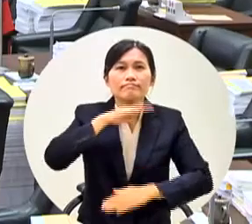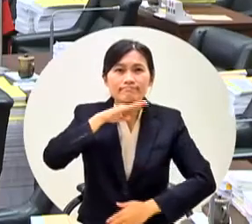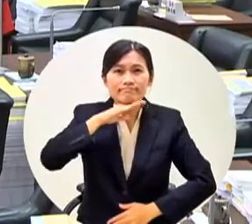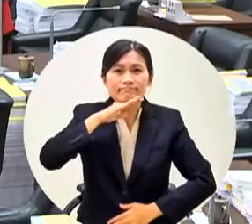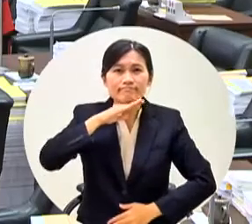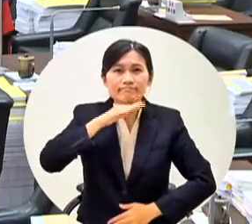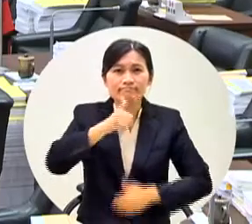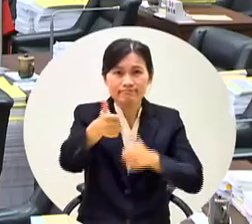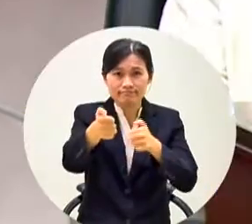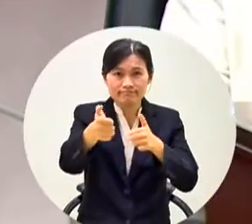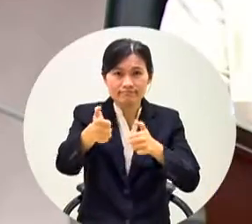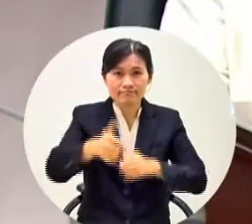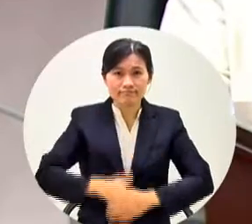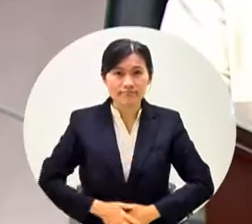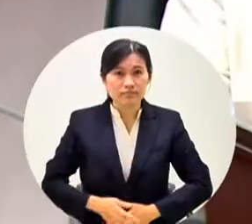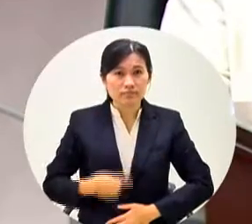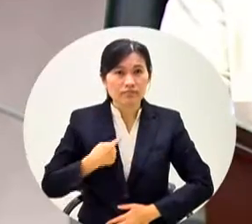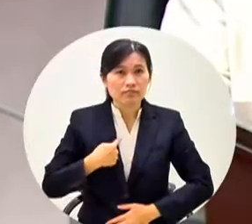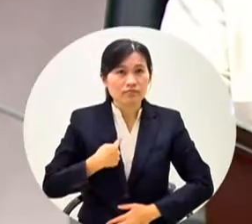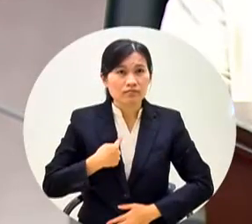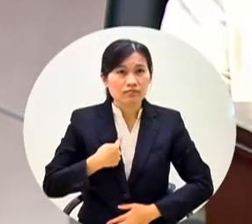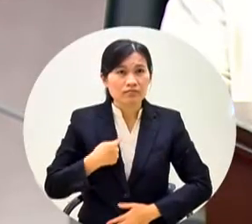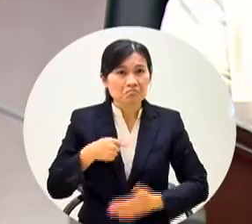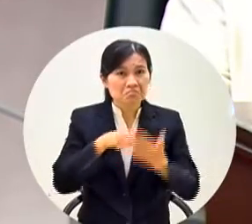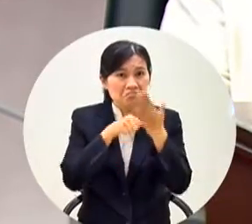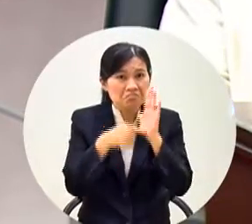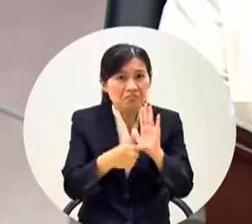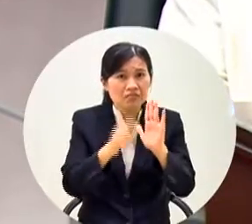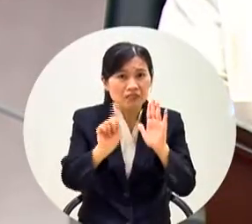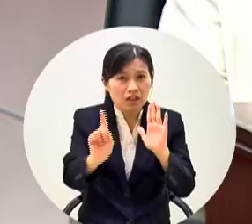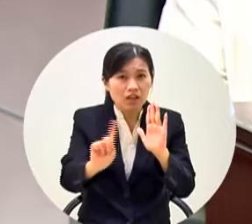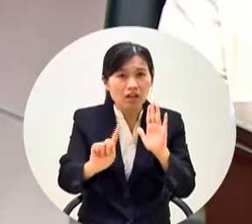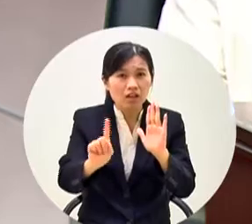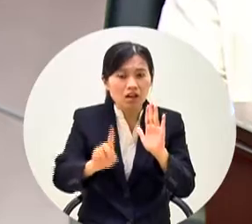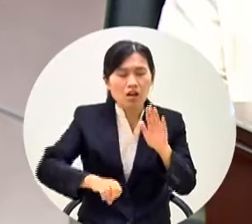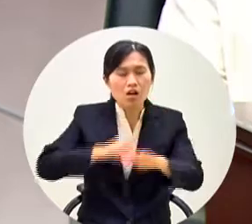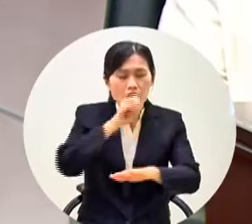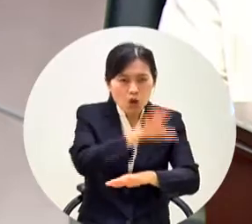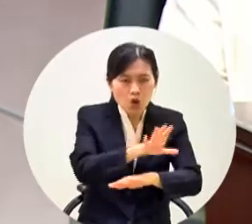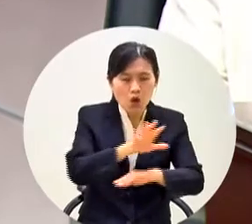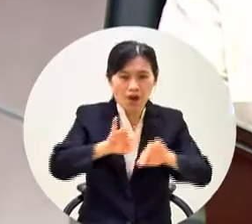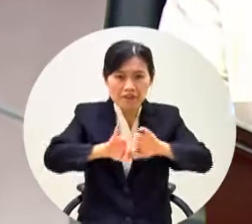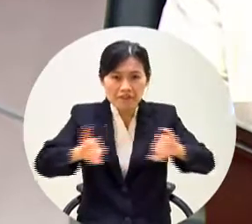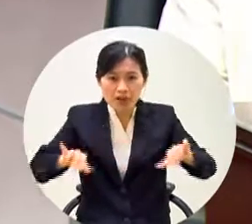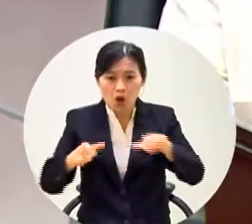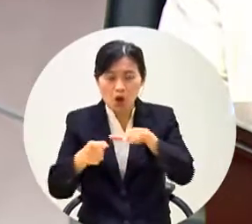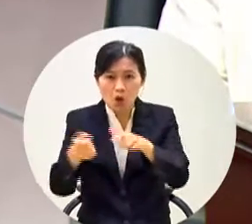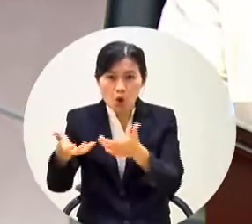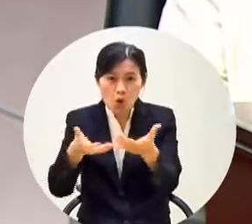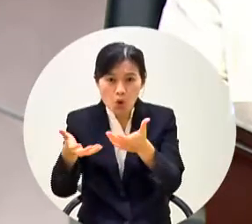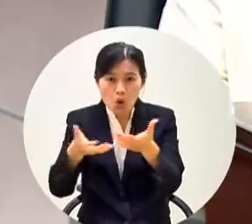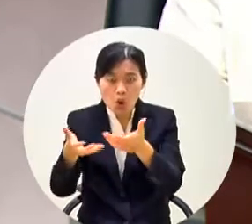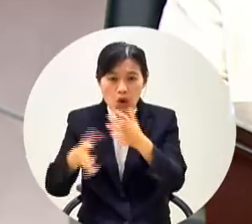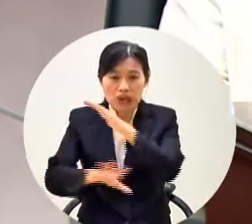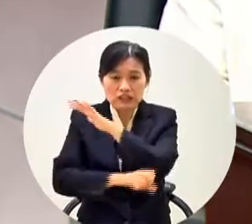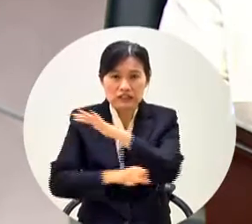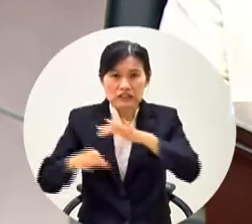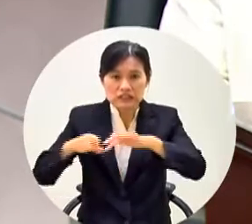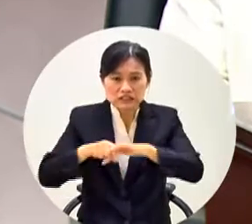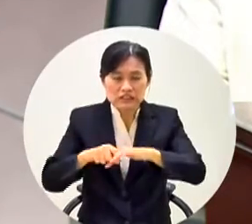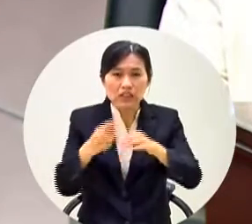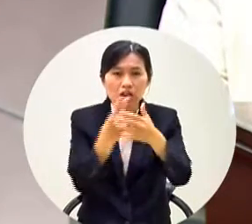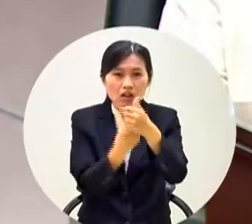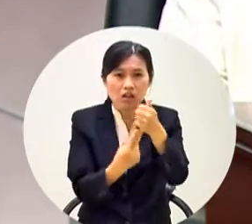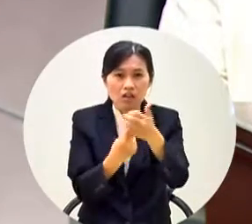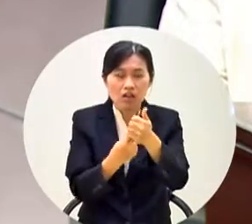謝謝那要表示你們的有有捐證的跟公務的基金在一起好我再